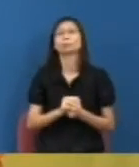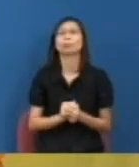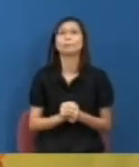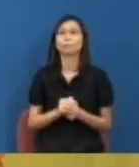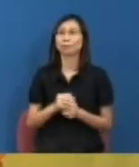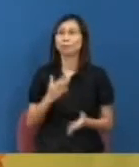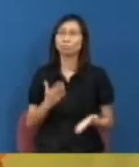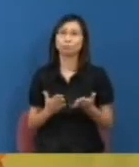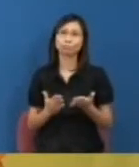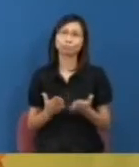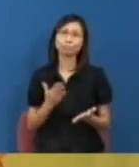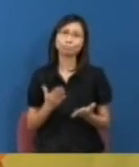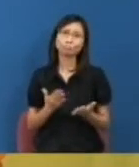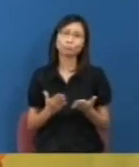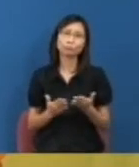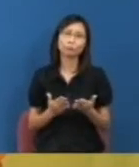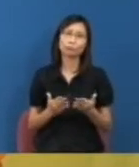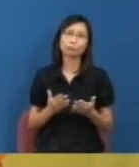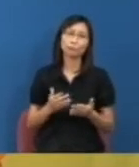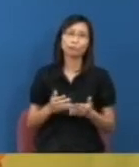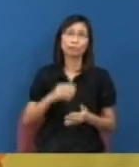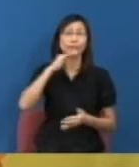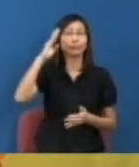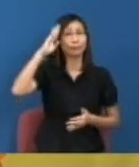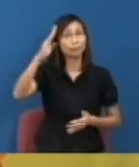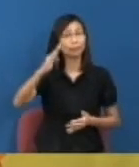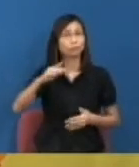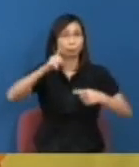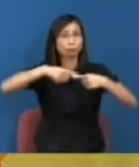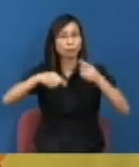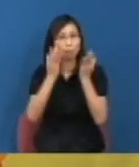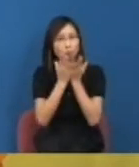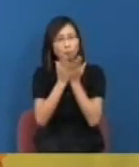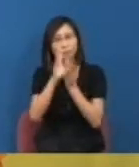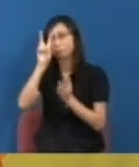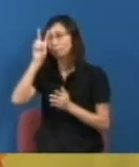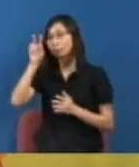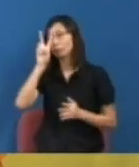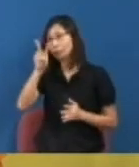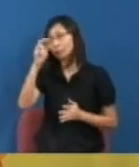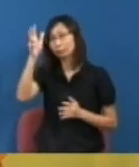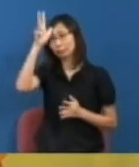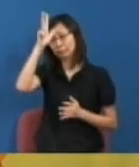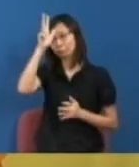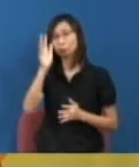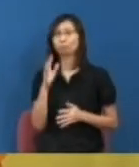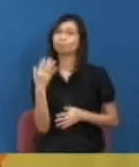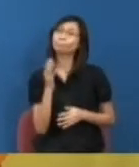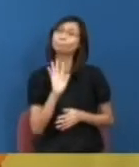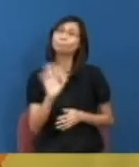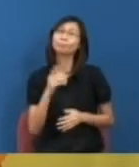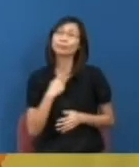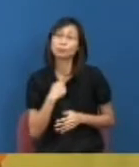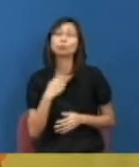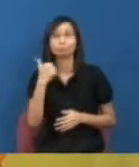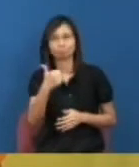僚而有自己本身很足夠